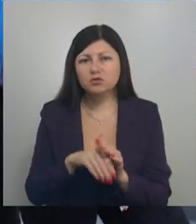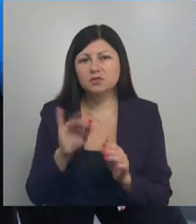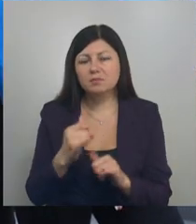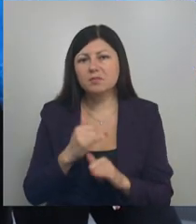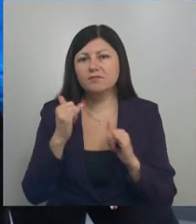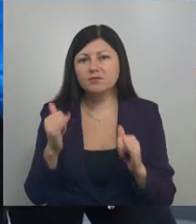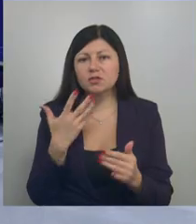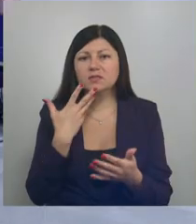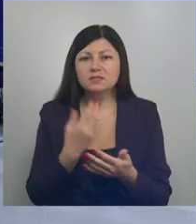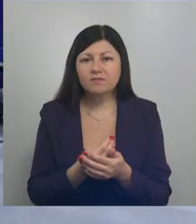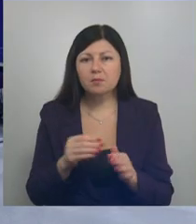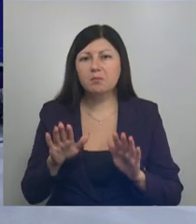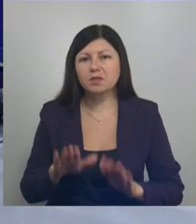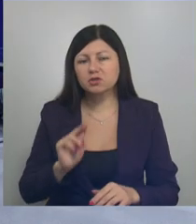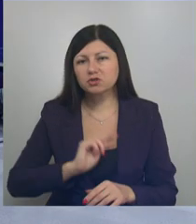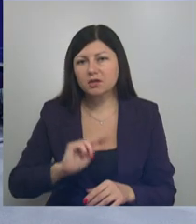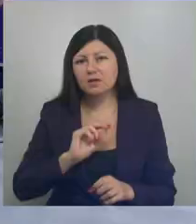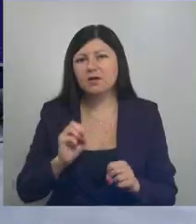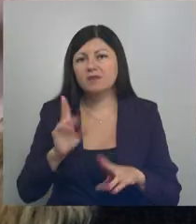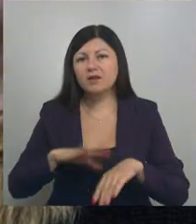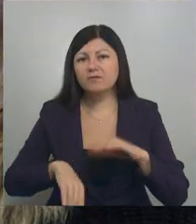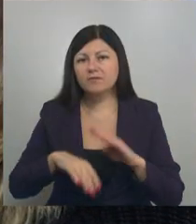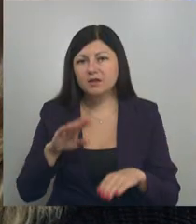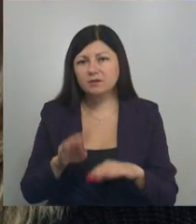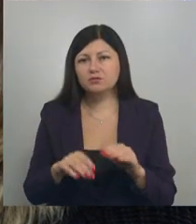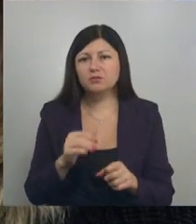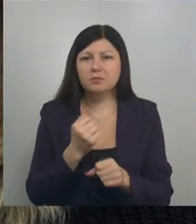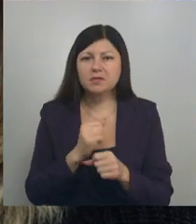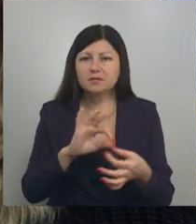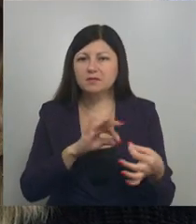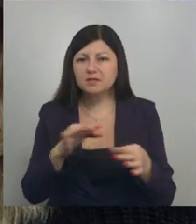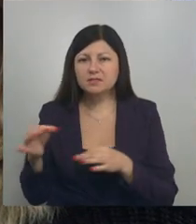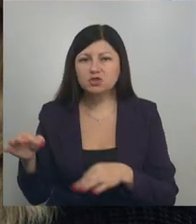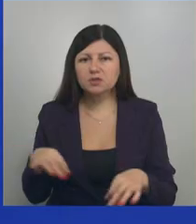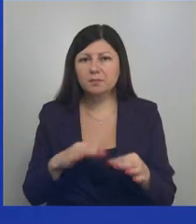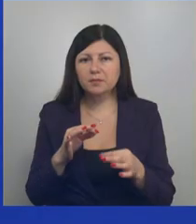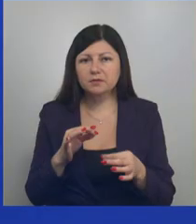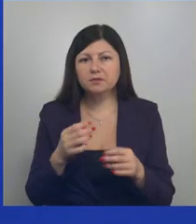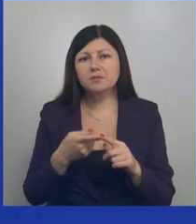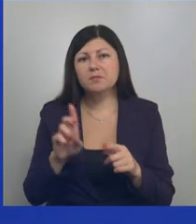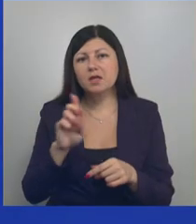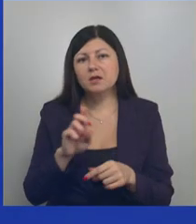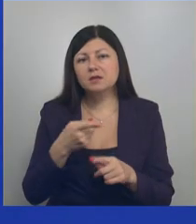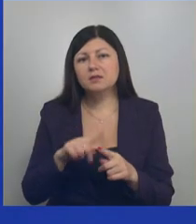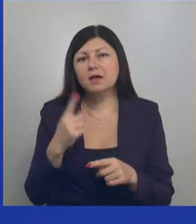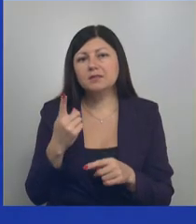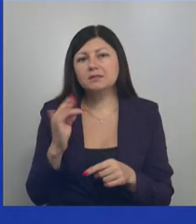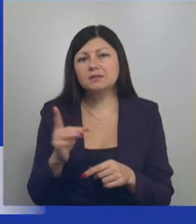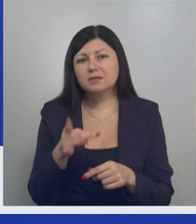повышать на своих площадках квалификацию в построении логистических цепочек. Белгород – это один из